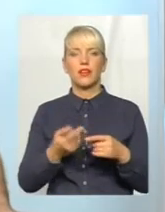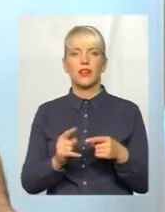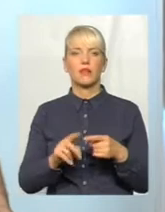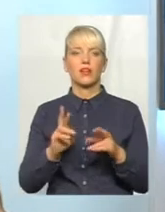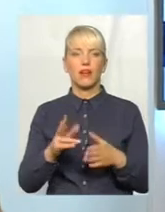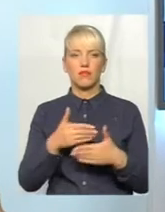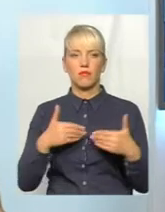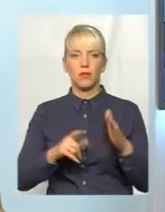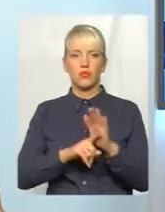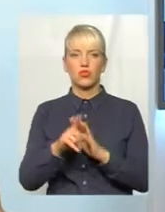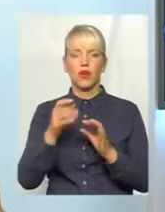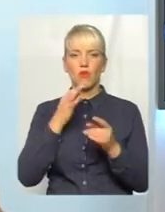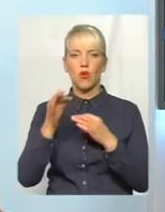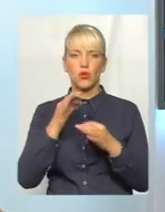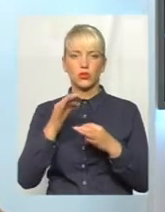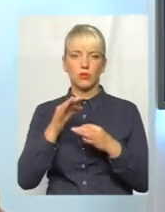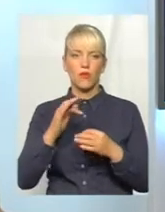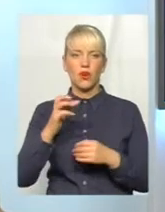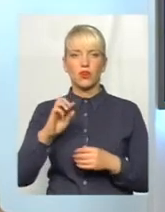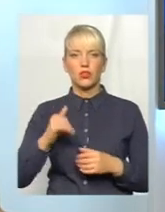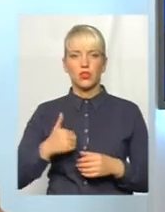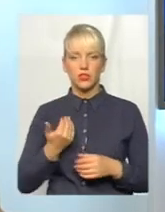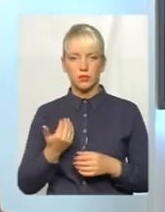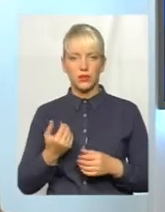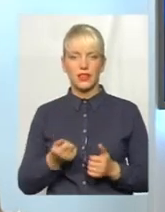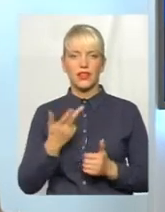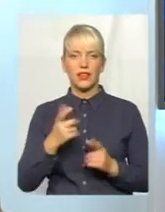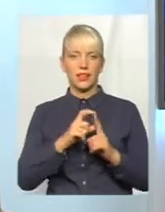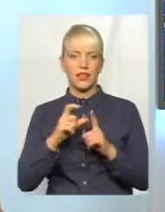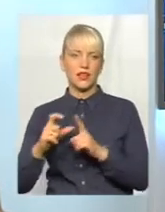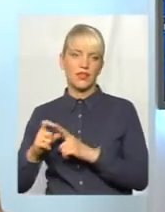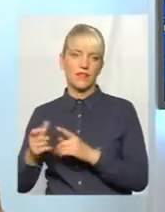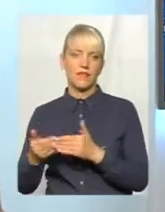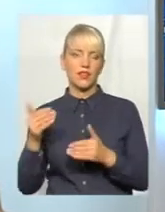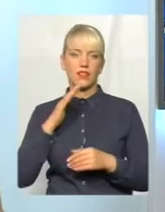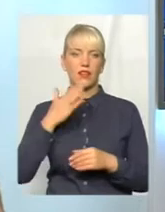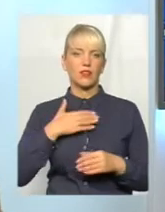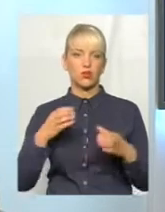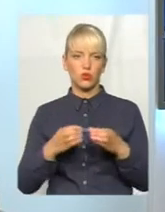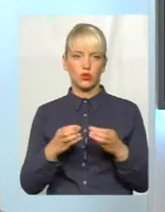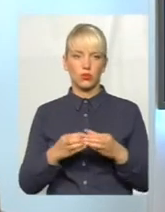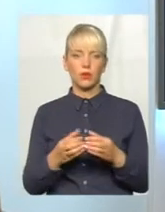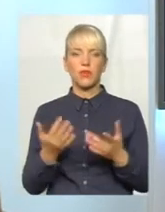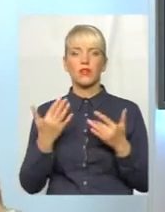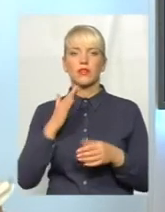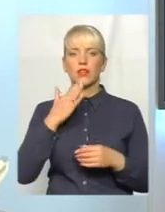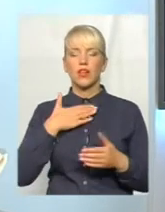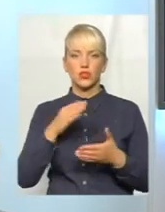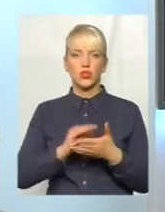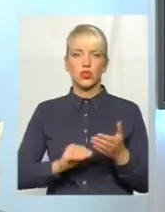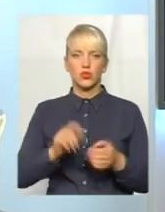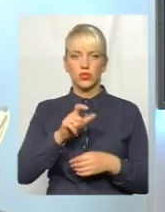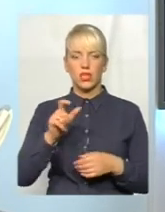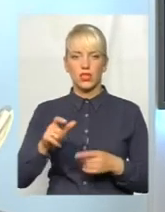ми почнемо розмову, хотілося декілька тез від нашої групи. Оскільки наші журналісти